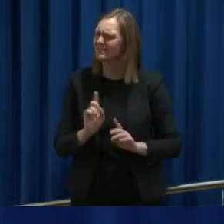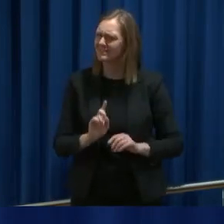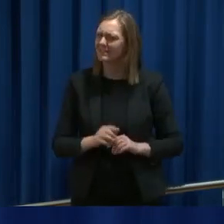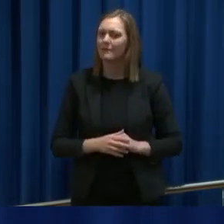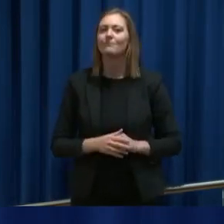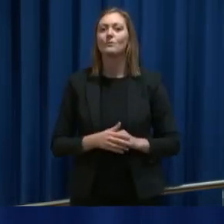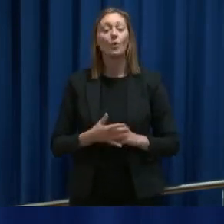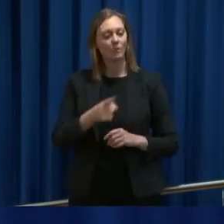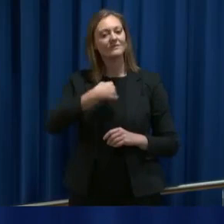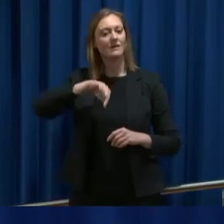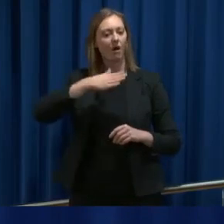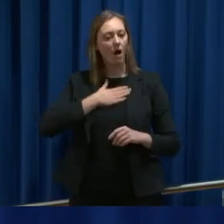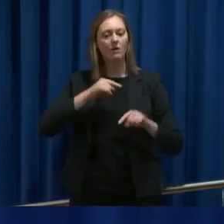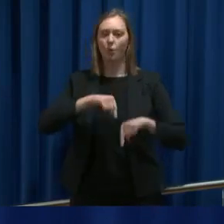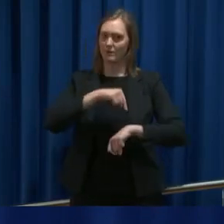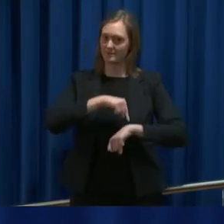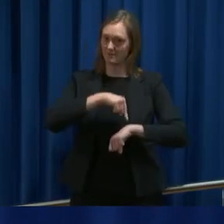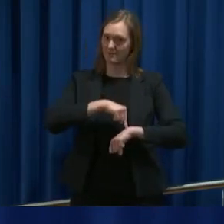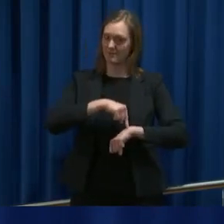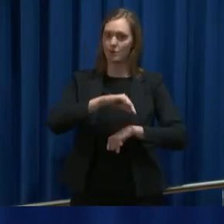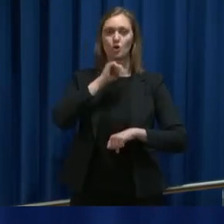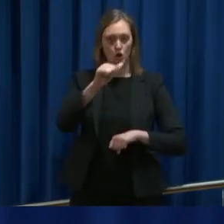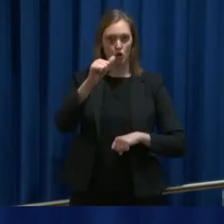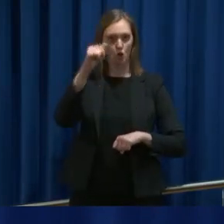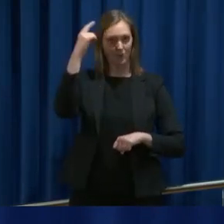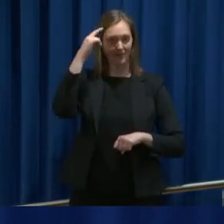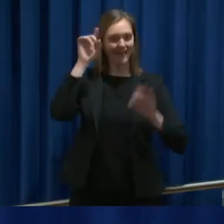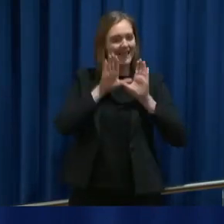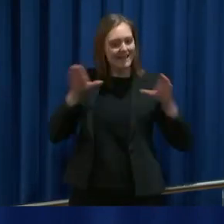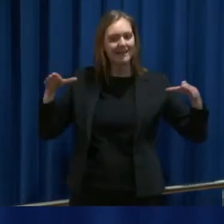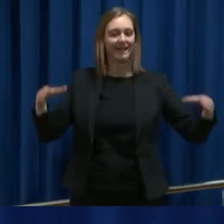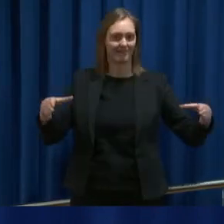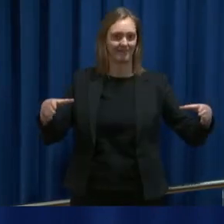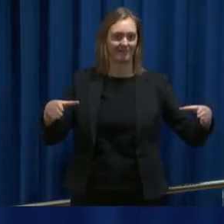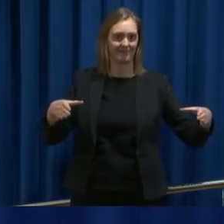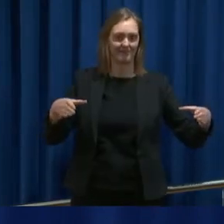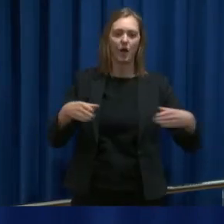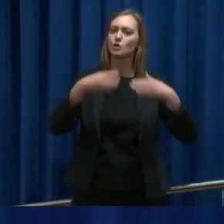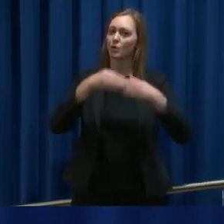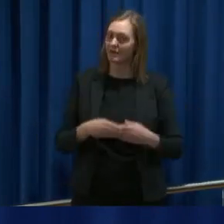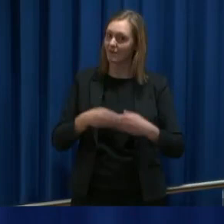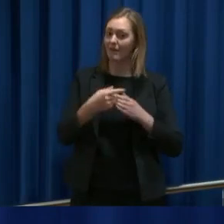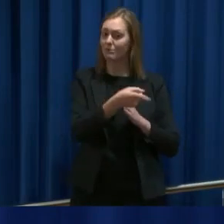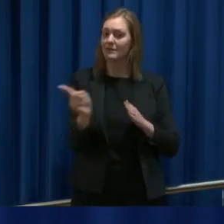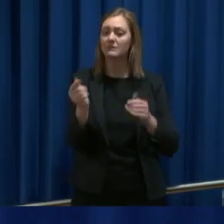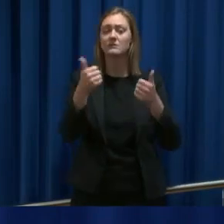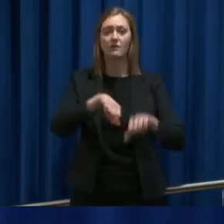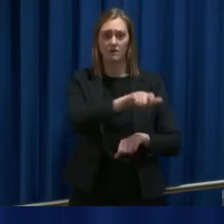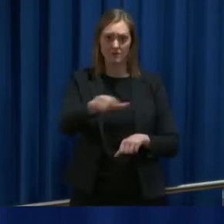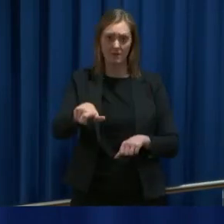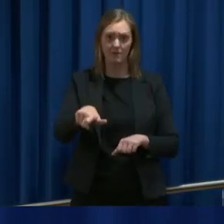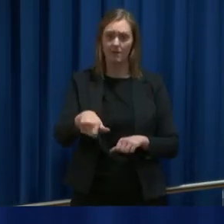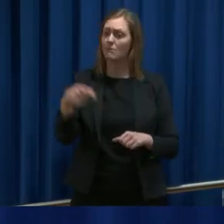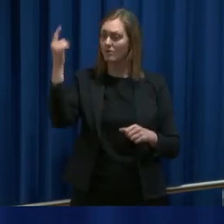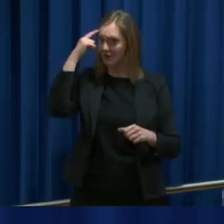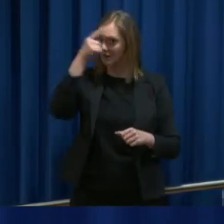altså sånn at vi er i en tid nå hvor vi må tenke på helheten, vi må tenke på solidariteten med de som er svake, vi tenke på